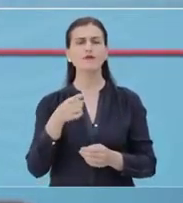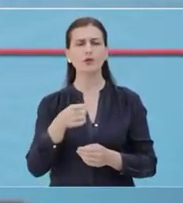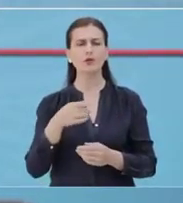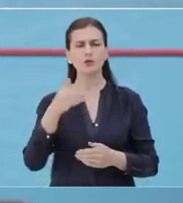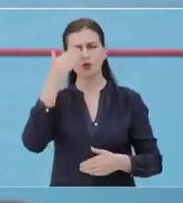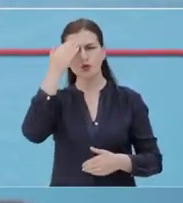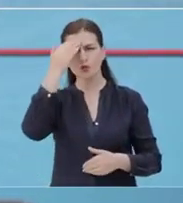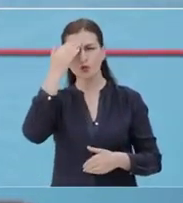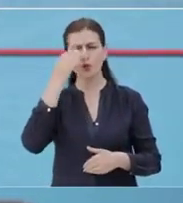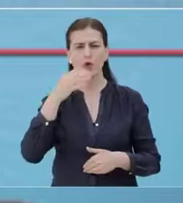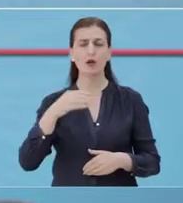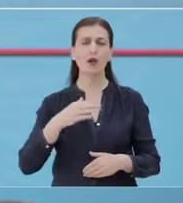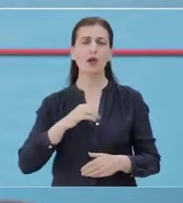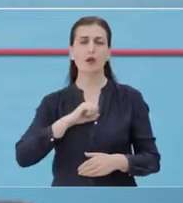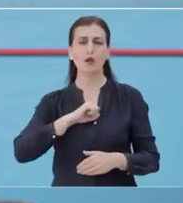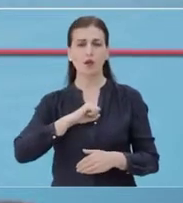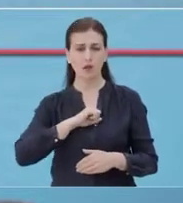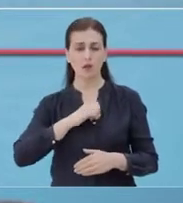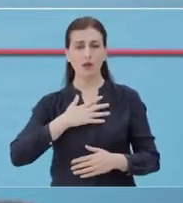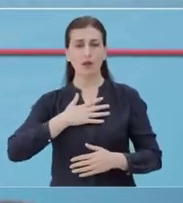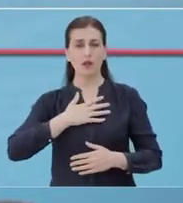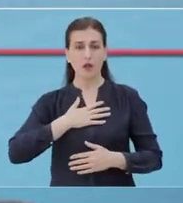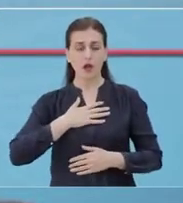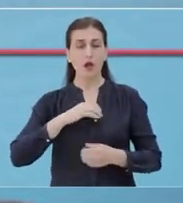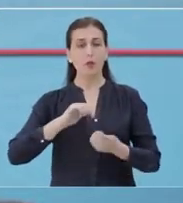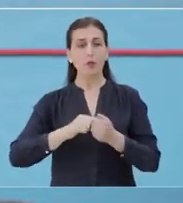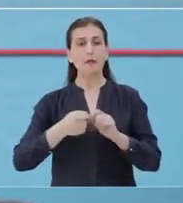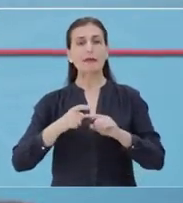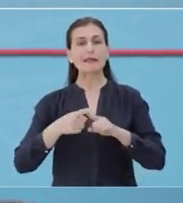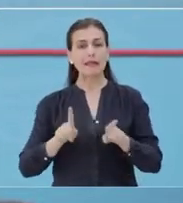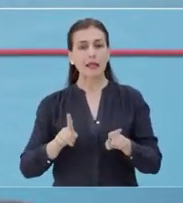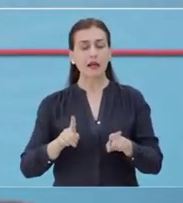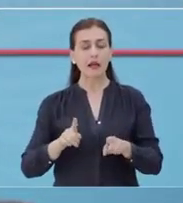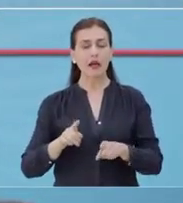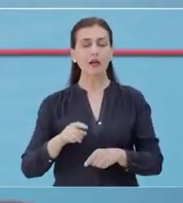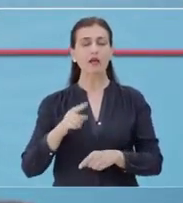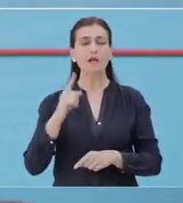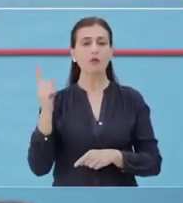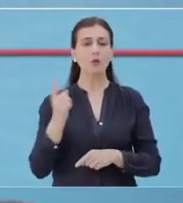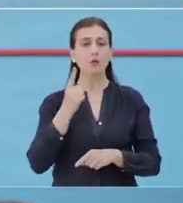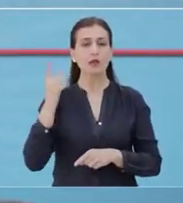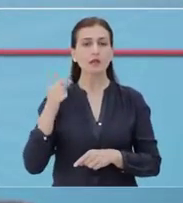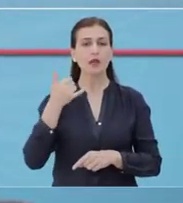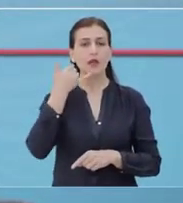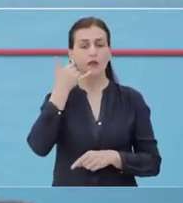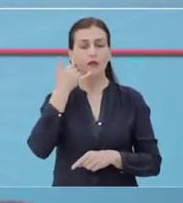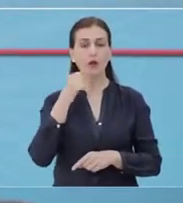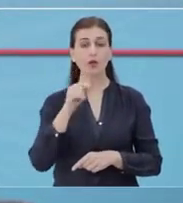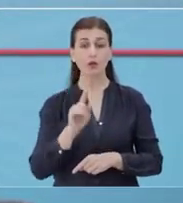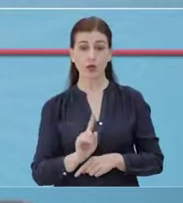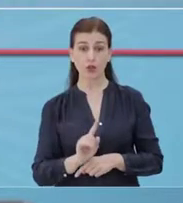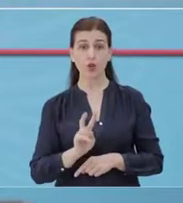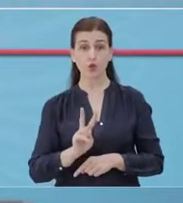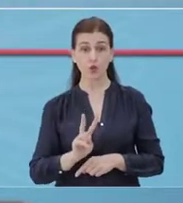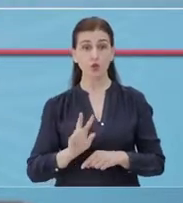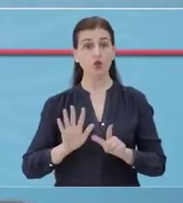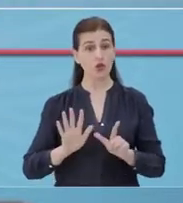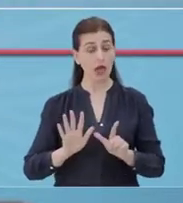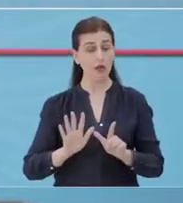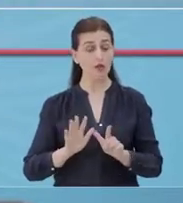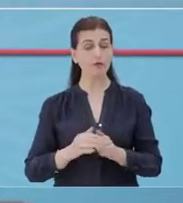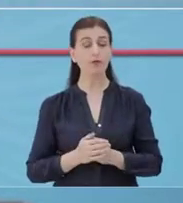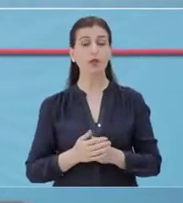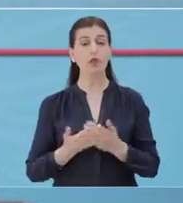shërnja të sëmundjes COVID-19, apo problemet të tjera shëndetsore, ju lutem vazhdojnë të telefononi në numrin